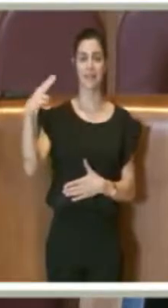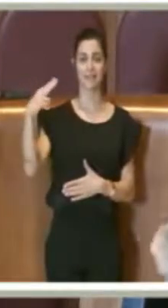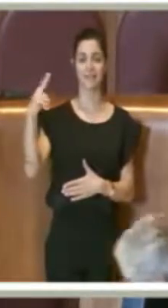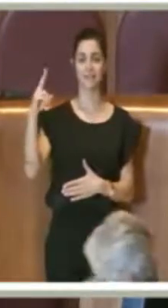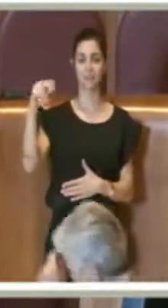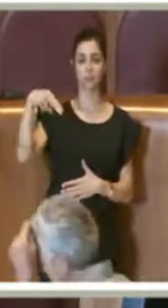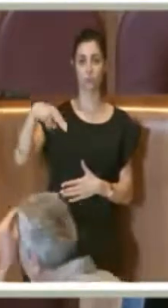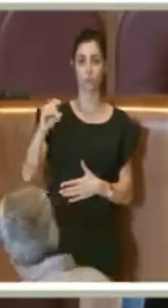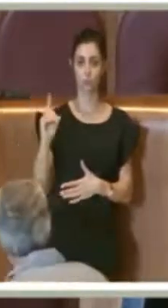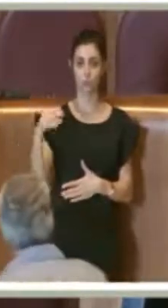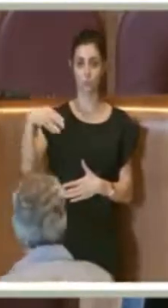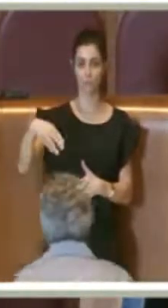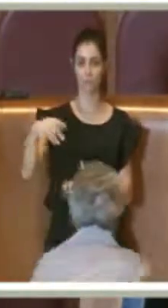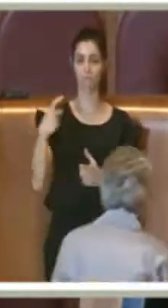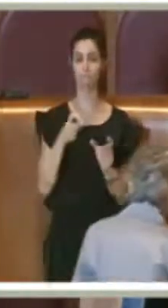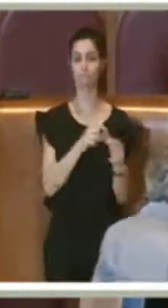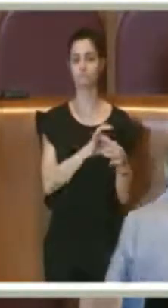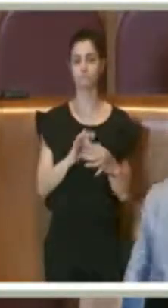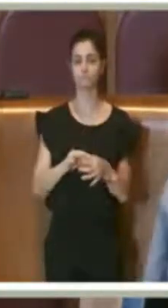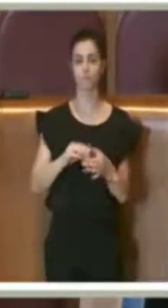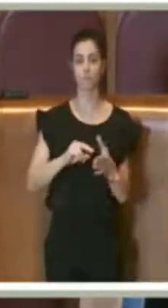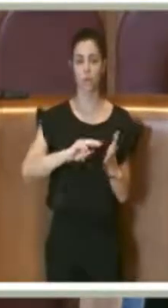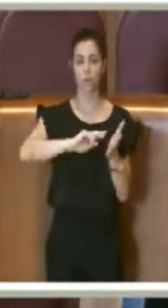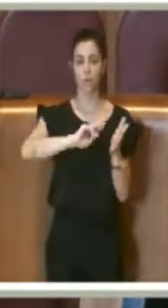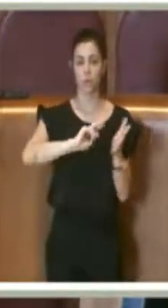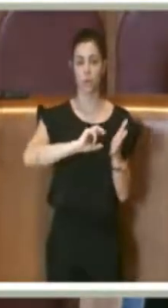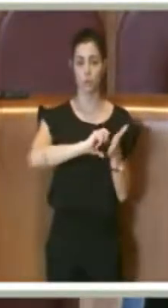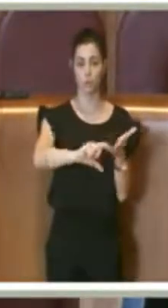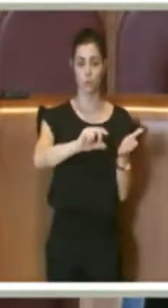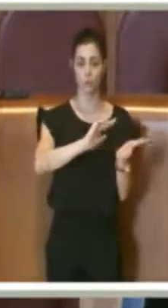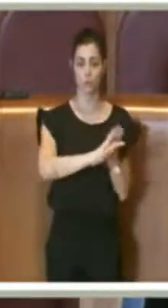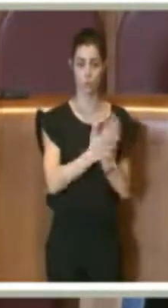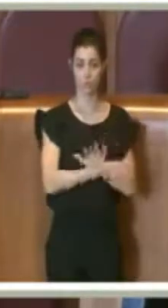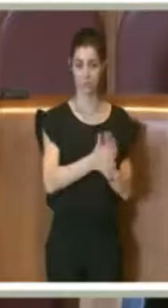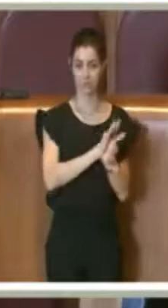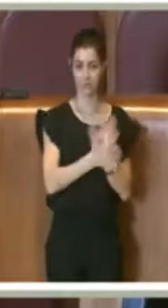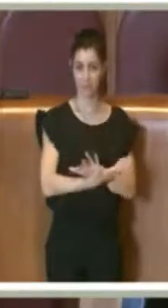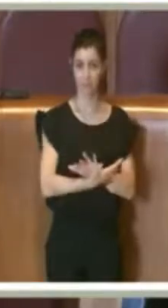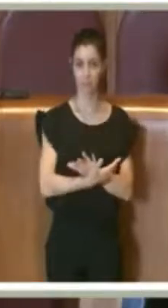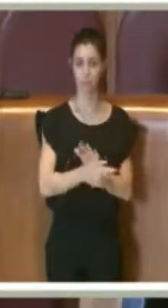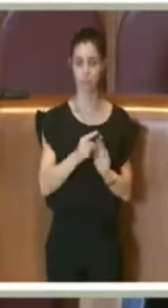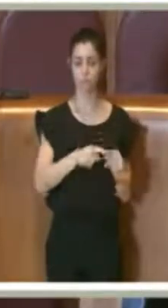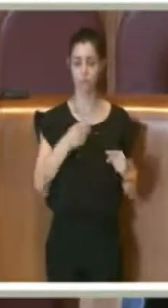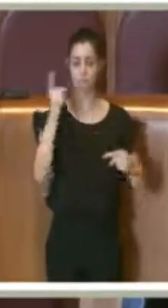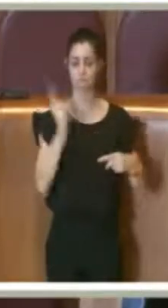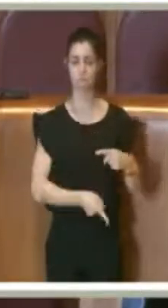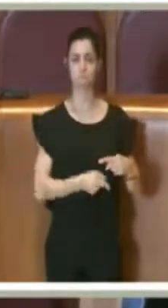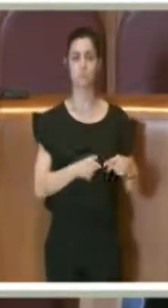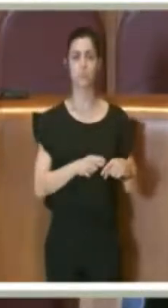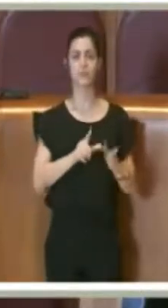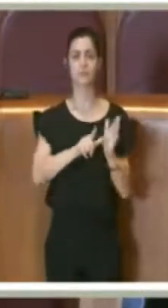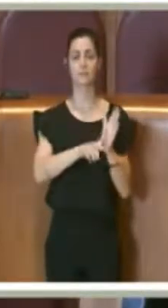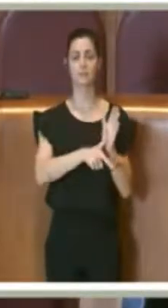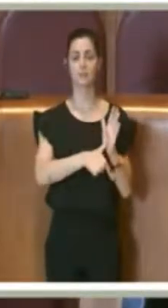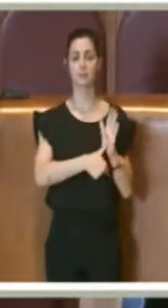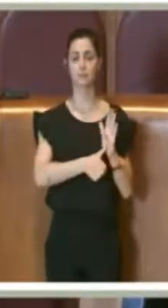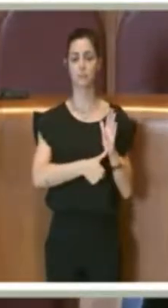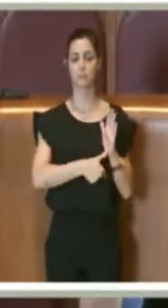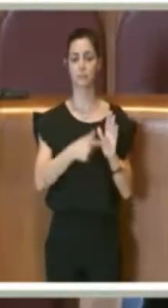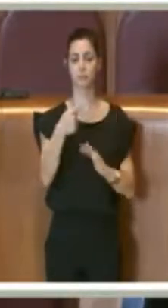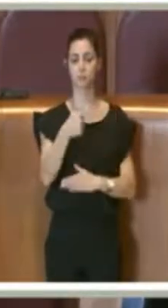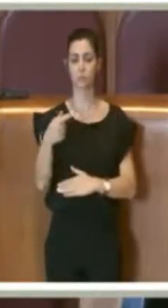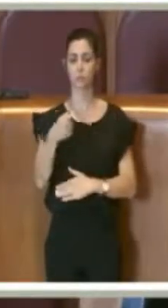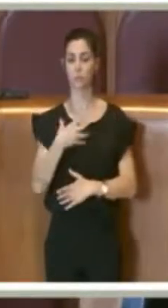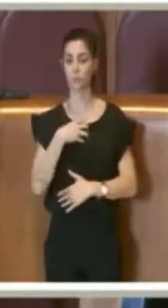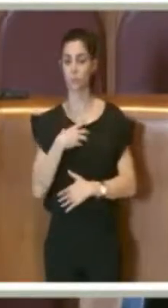del regolamento scavi che chiaramente tronca per motivi di tempo non aveva potuto fare, è